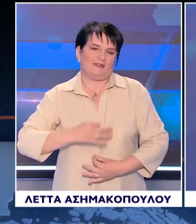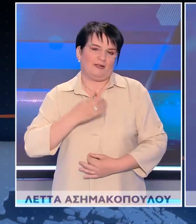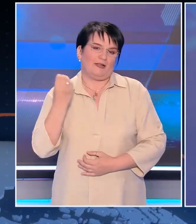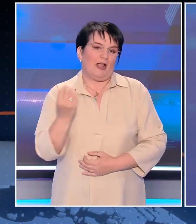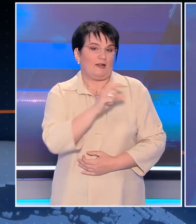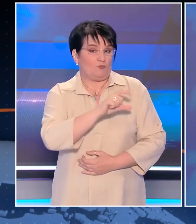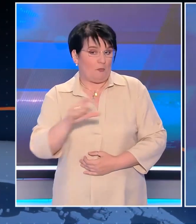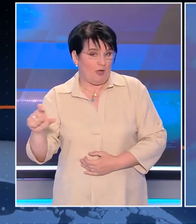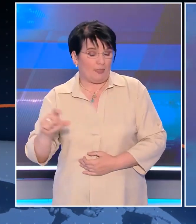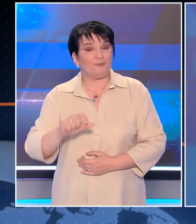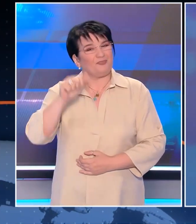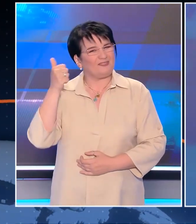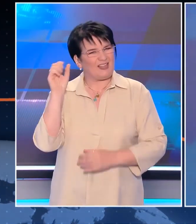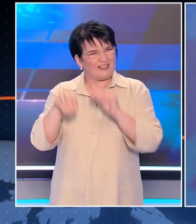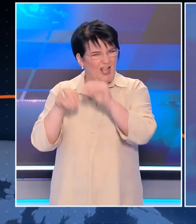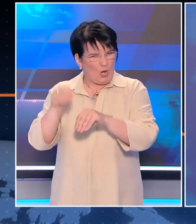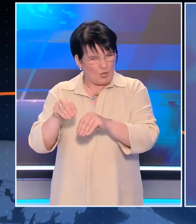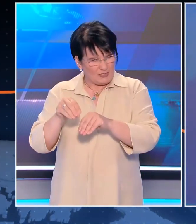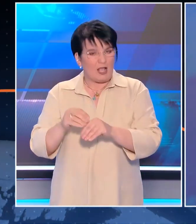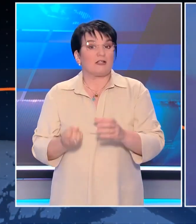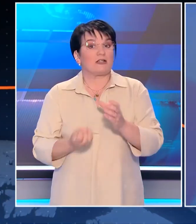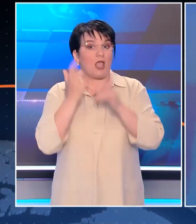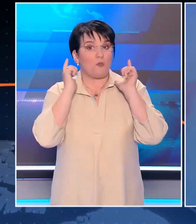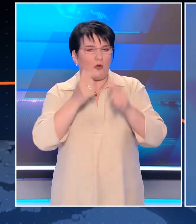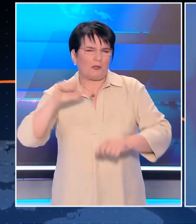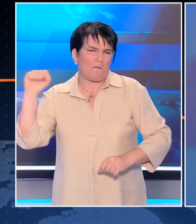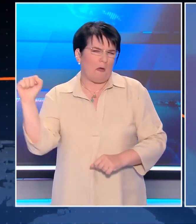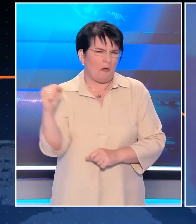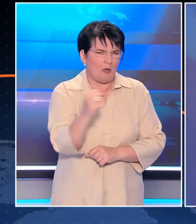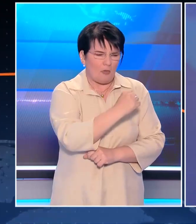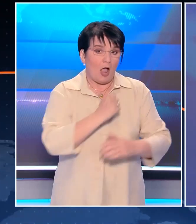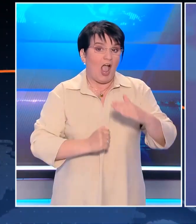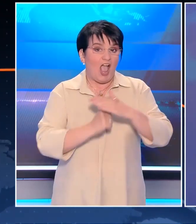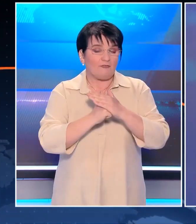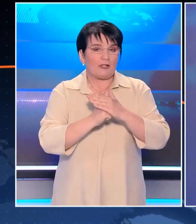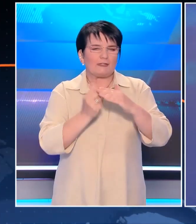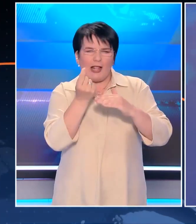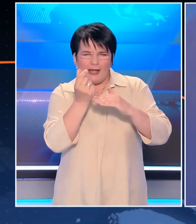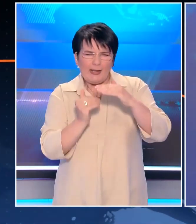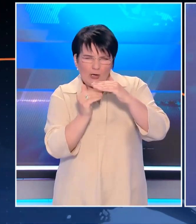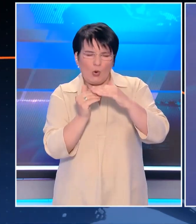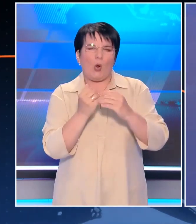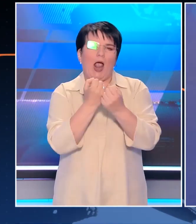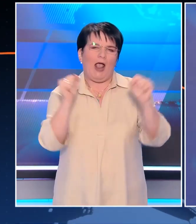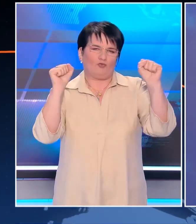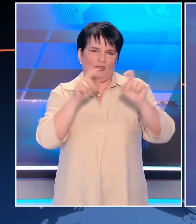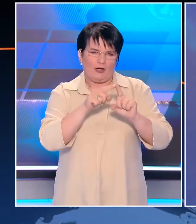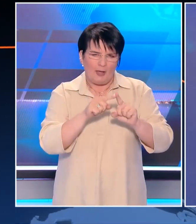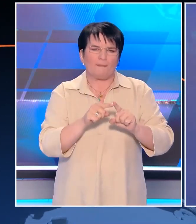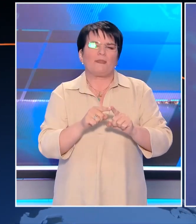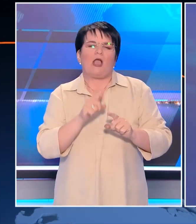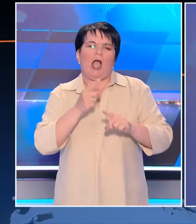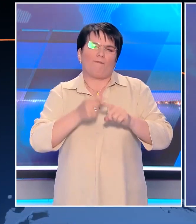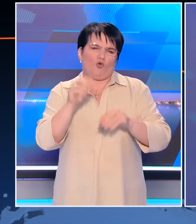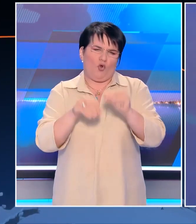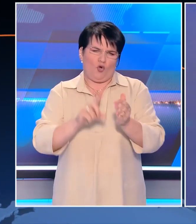Η τριπτική νίκη ιστορικών διαστάσεων κατέγραψε η Νέα Δημοκρατία με ποσοστά που άγγιξαν την αυτοδυναμία με απλή αναλογική και με διαφορά 20